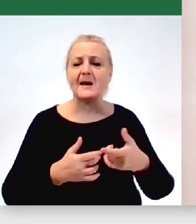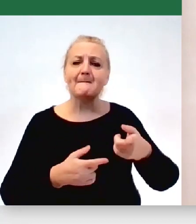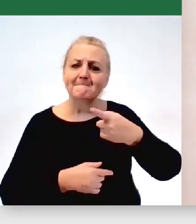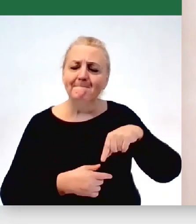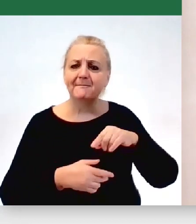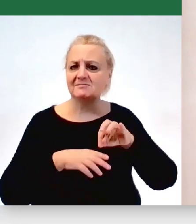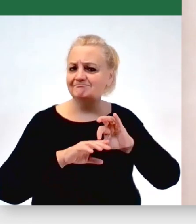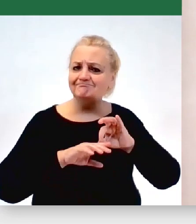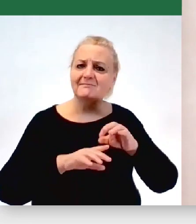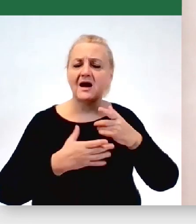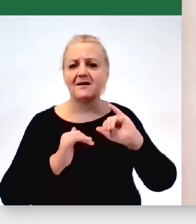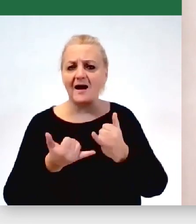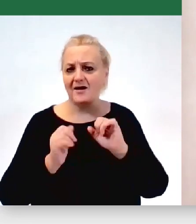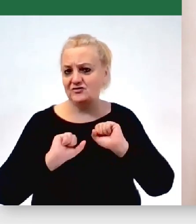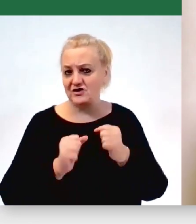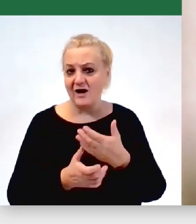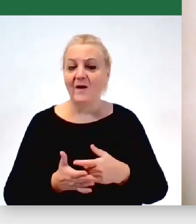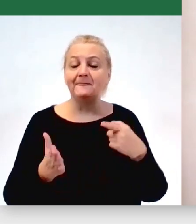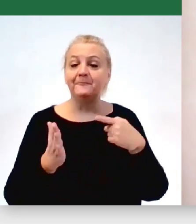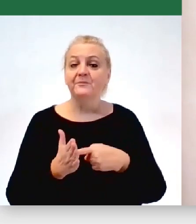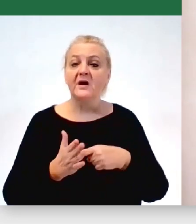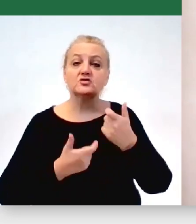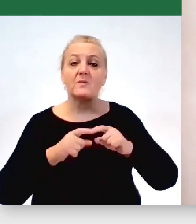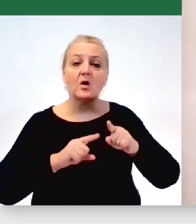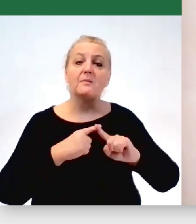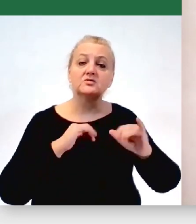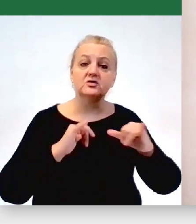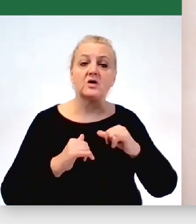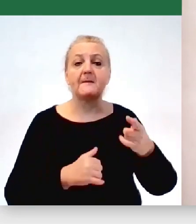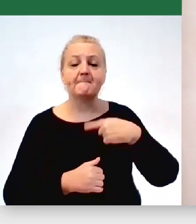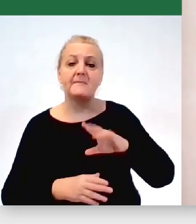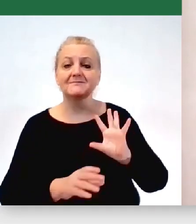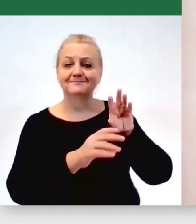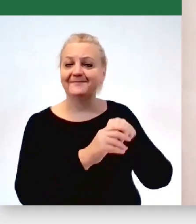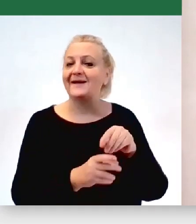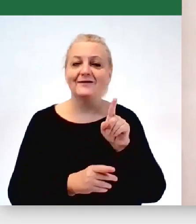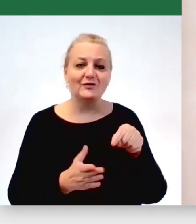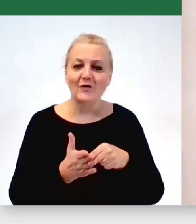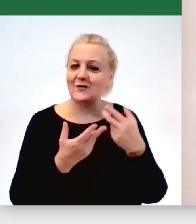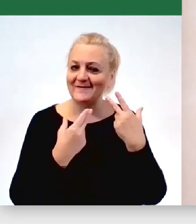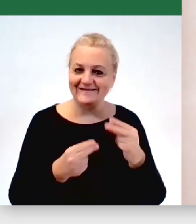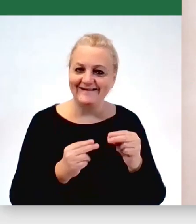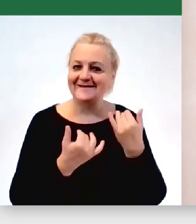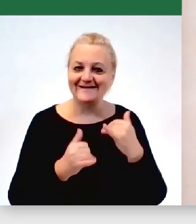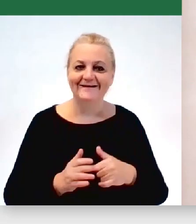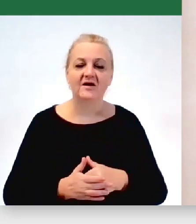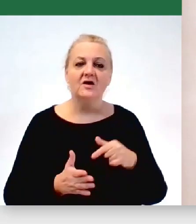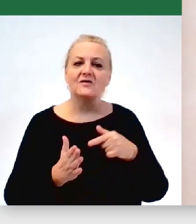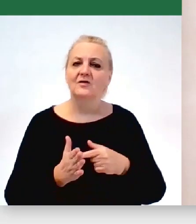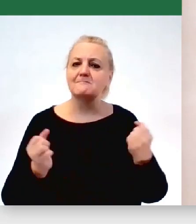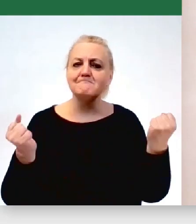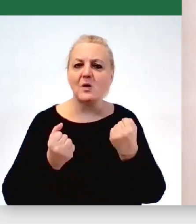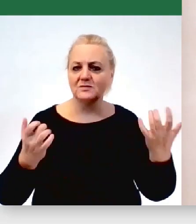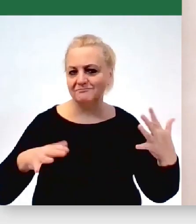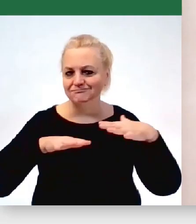To nie jest coś, że zrobiły organizacje pozarządowe, my się do tego dołączyliśmy, tylko jest to głęboko zinternalizowane